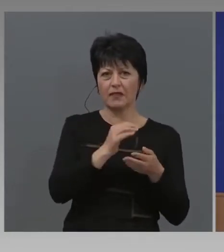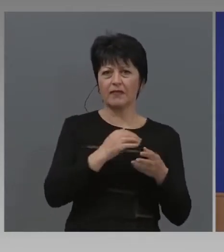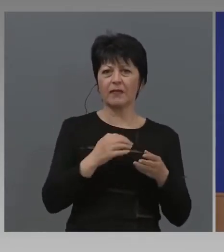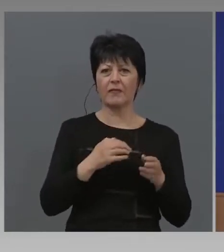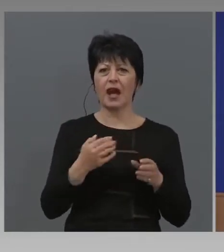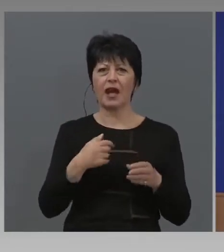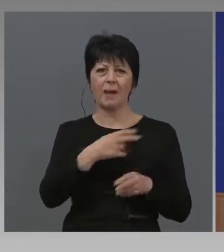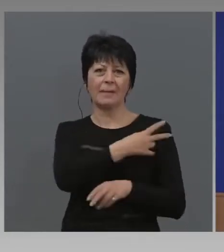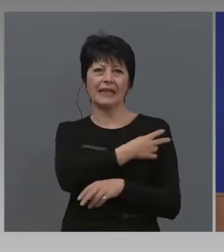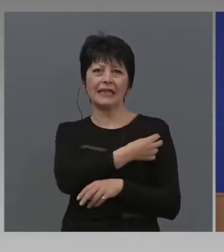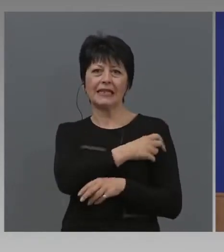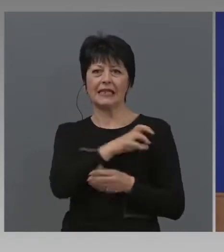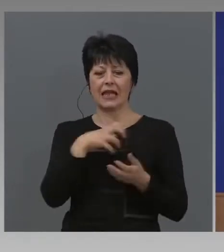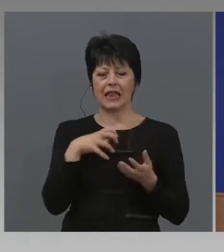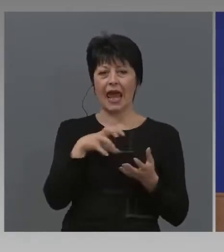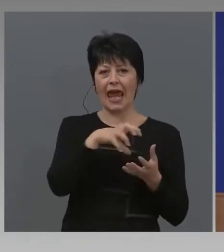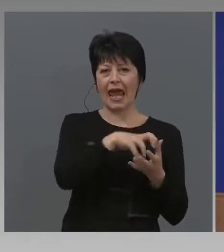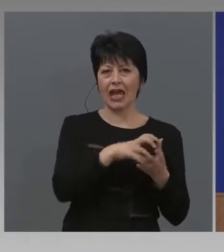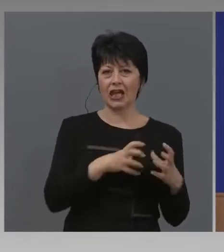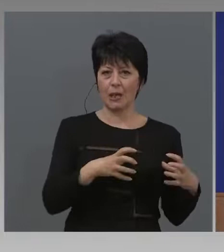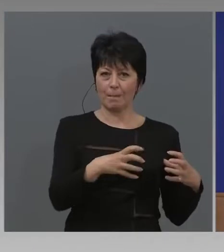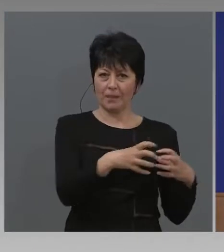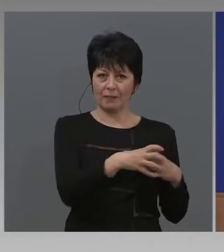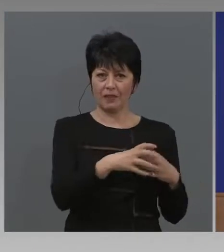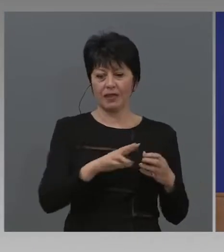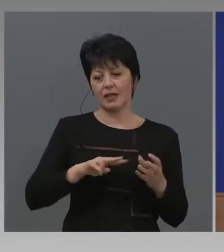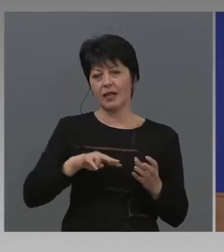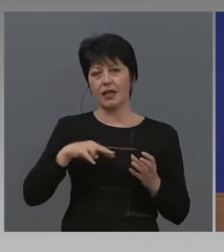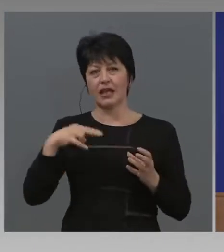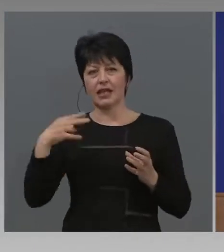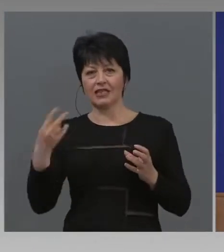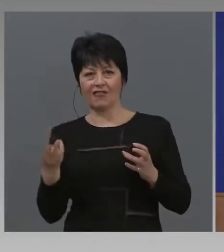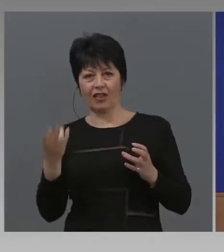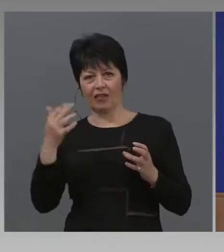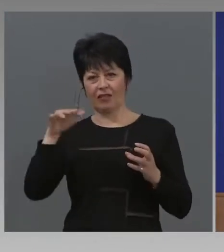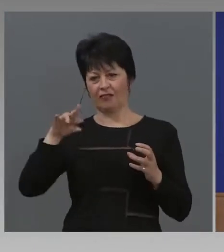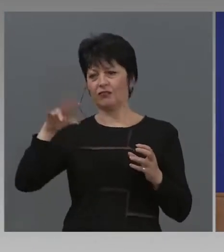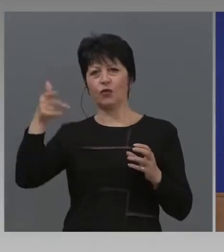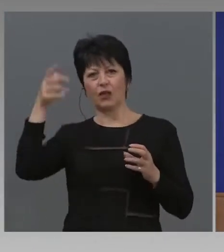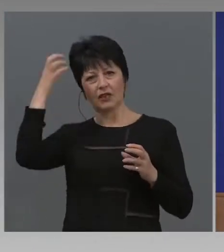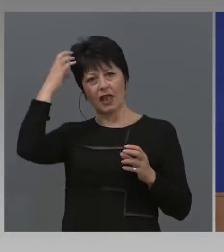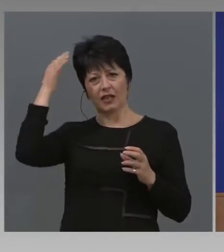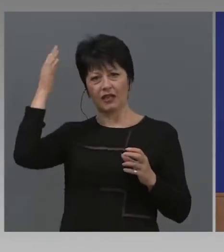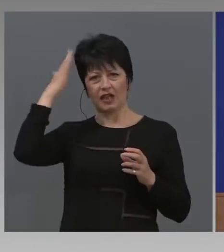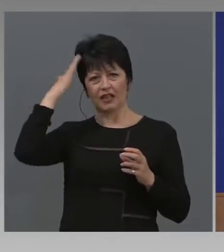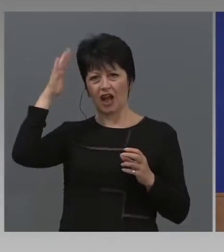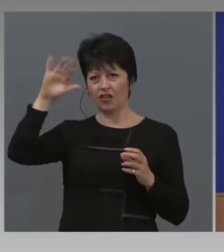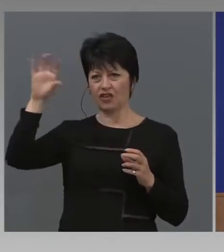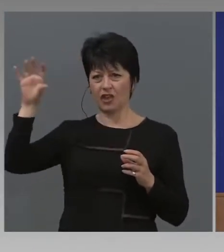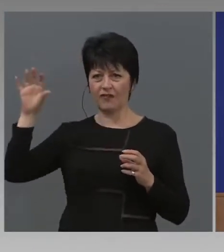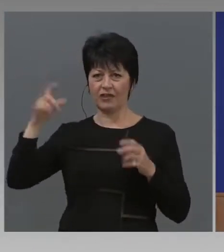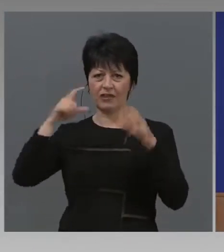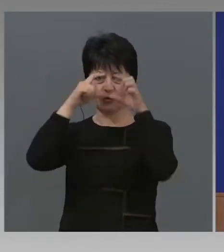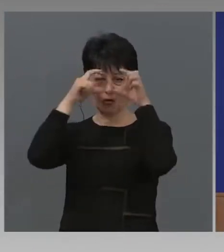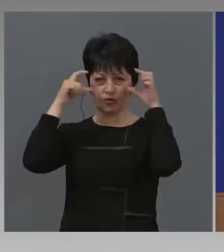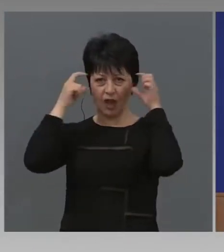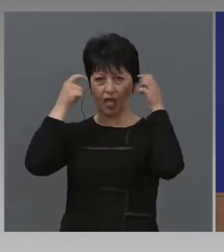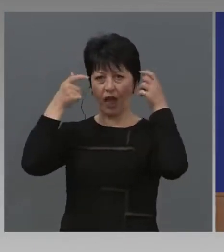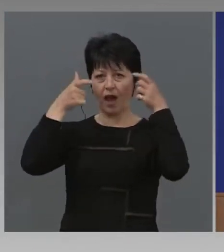независище от извън континента, държави. сучела, маски, шлемове,